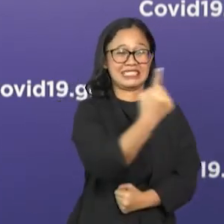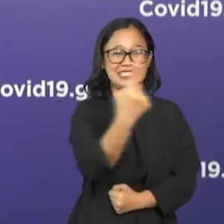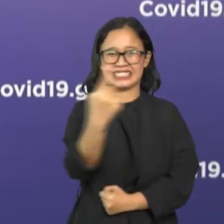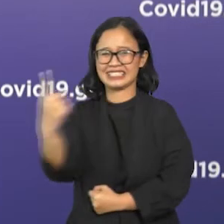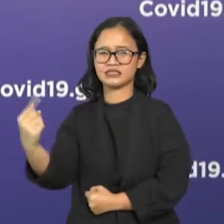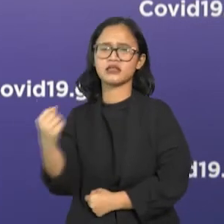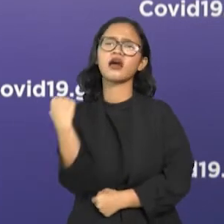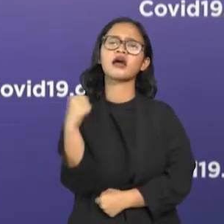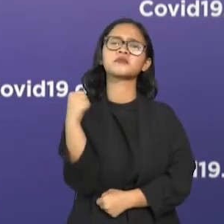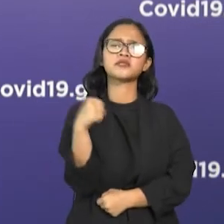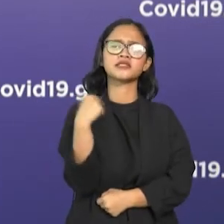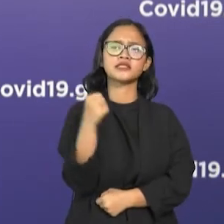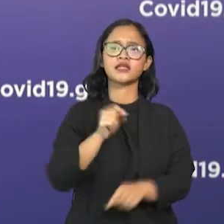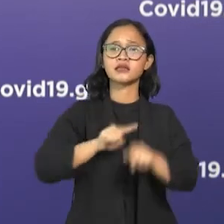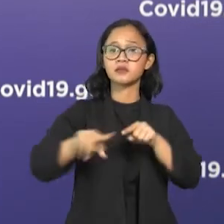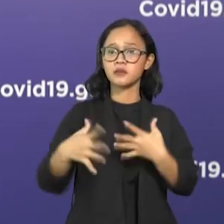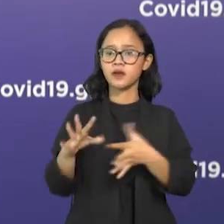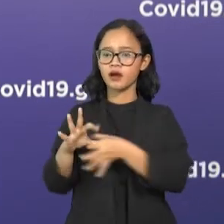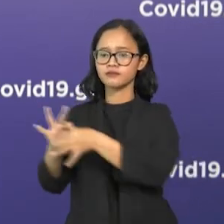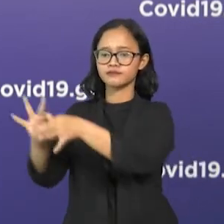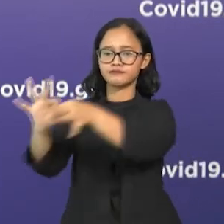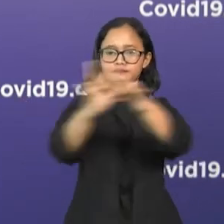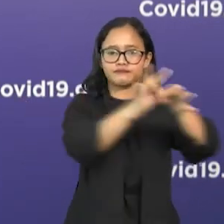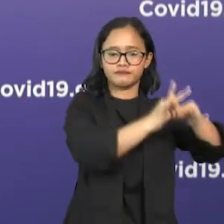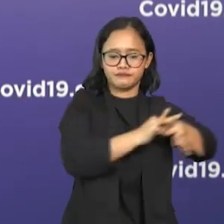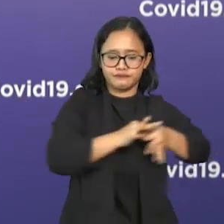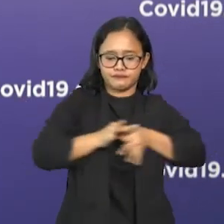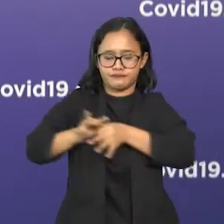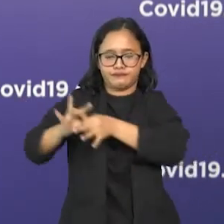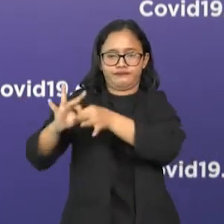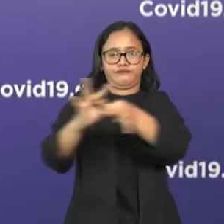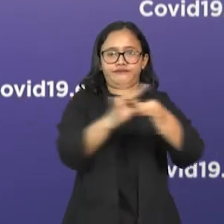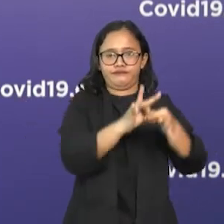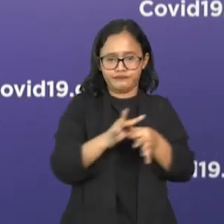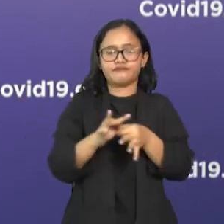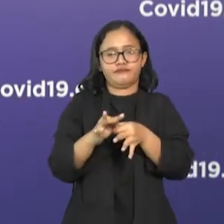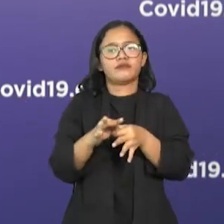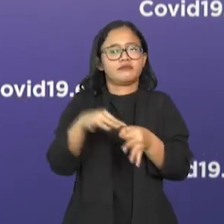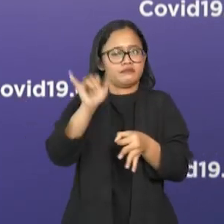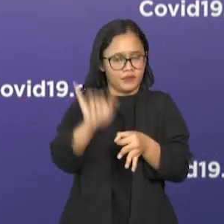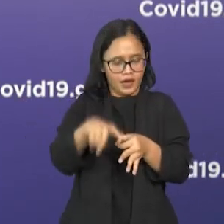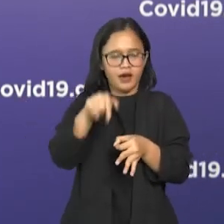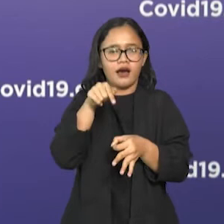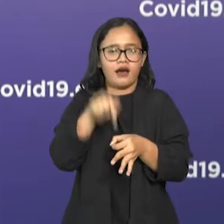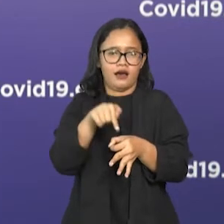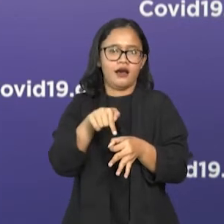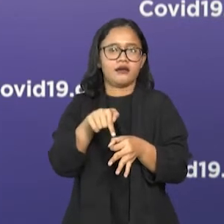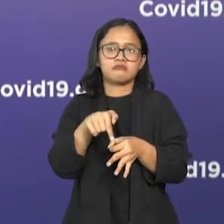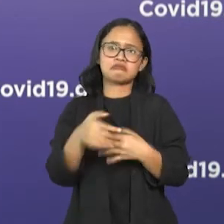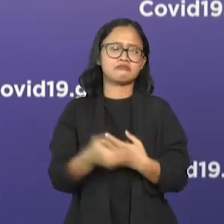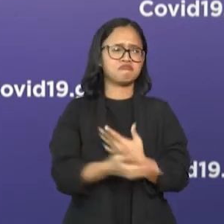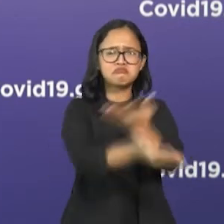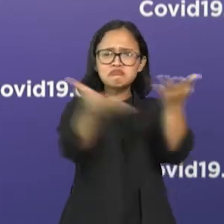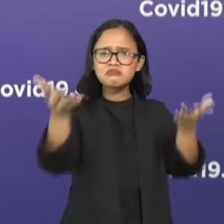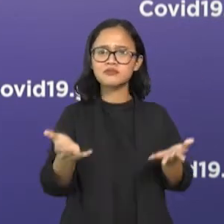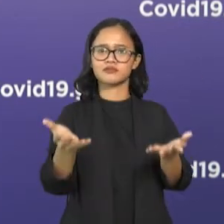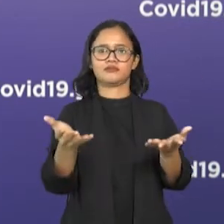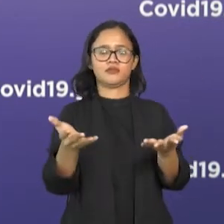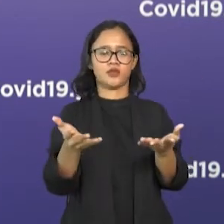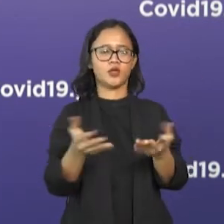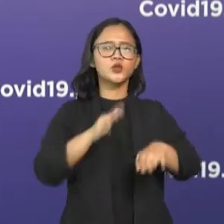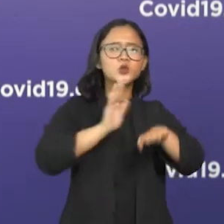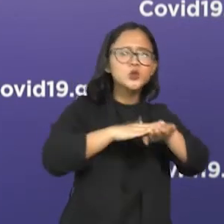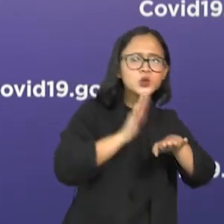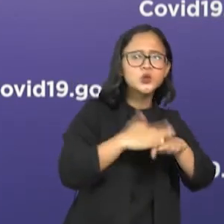berjalan bersama-sama. Kita harus menyelesaikan kasus ini bersama-sama. Dari semua golongan, dari semua